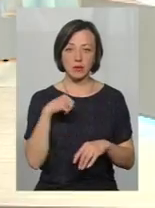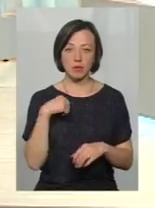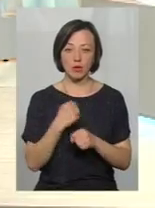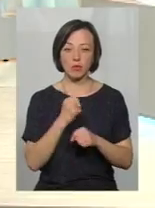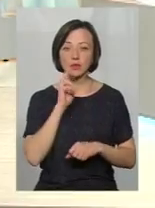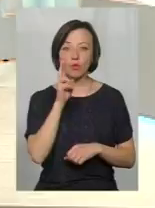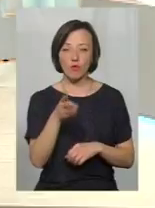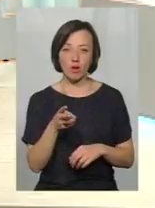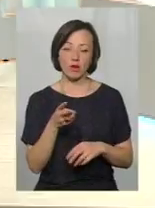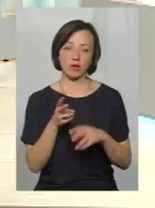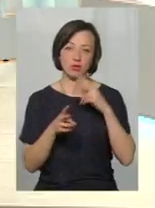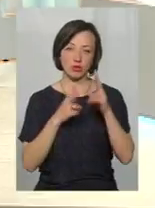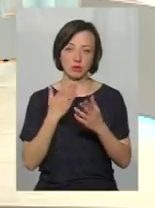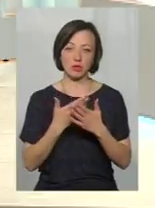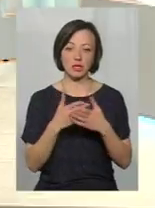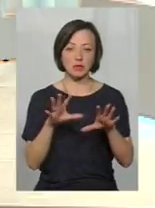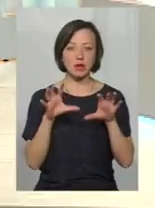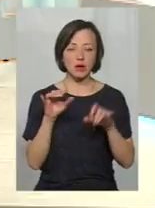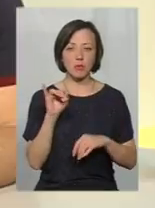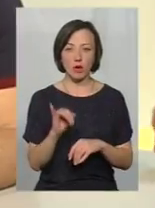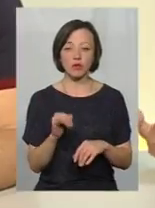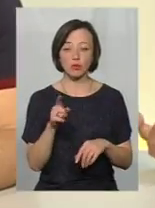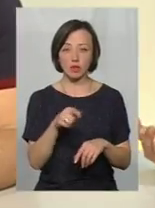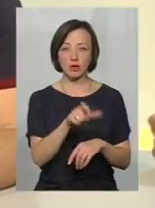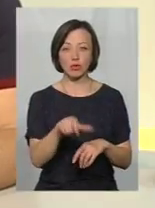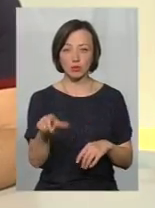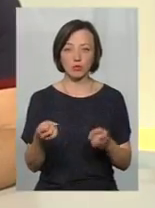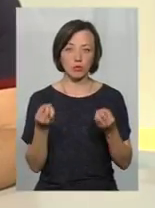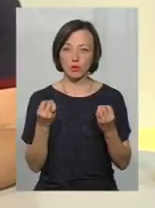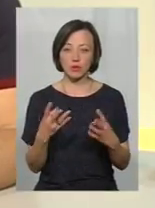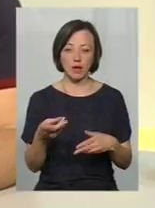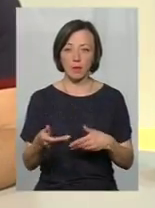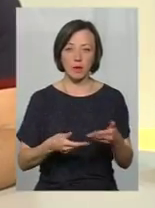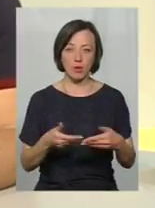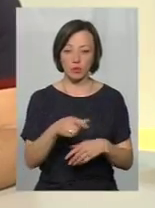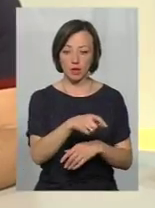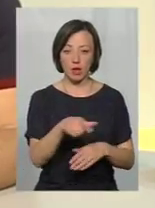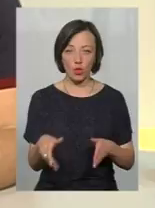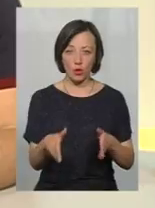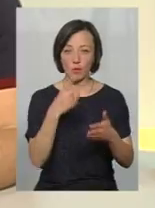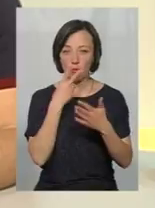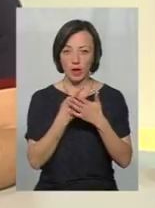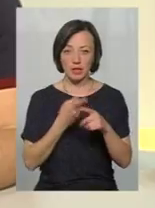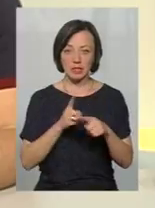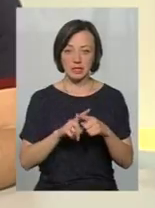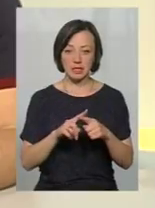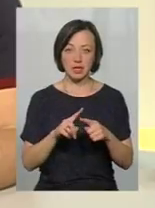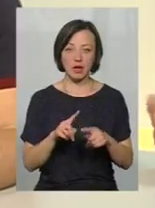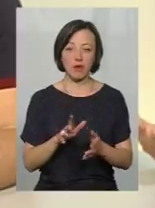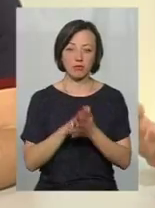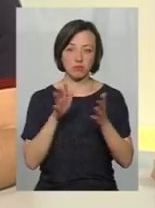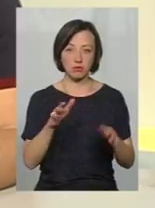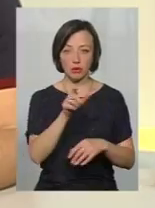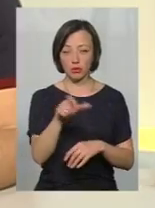зауваження, вони це сприймають, як щось погане. Тоді такі люди просто не переходили дорогу, тому що бачили, що це супротив більшості маси.